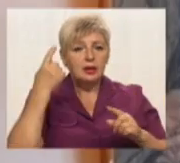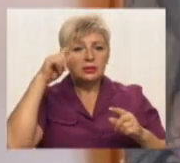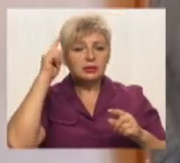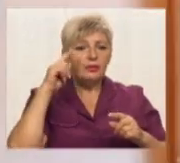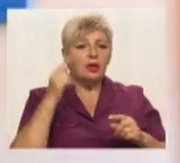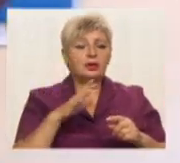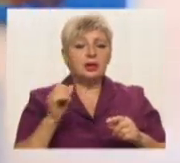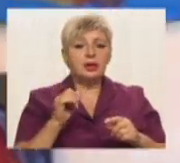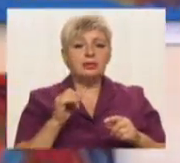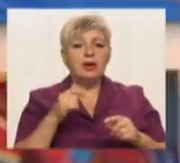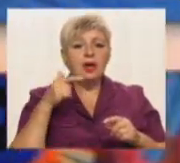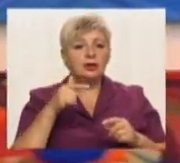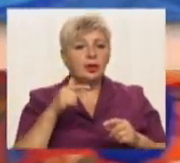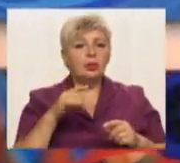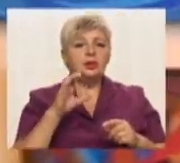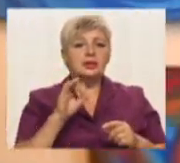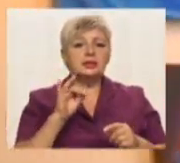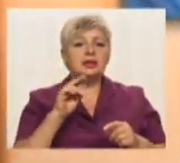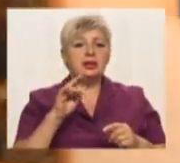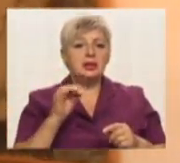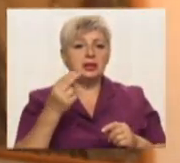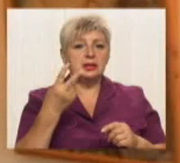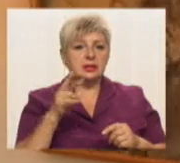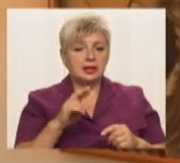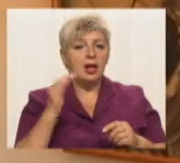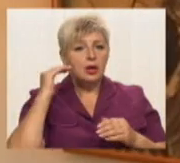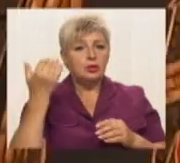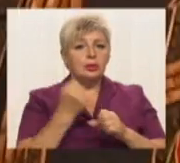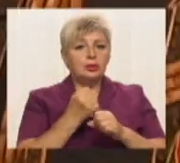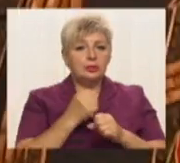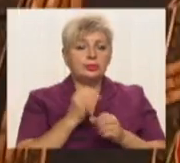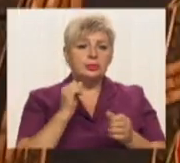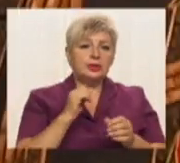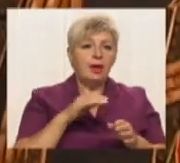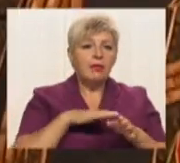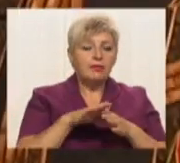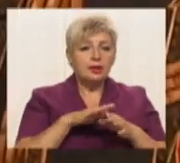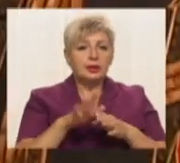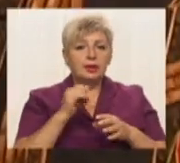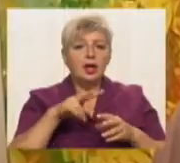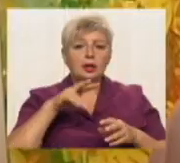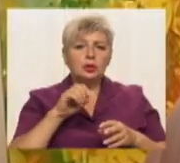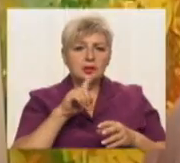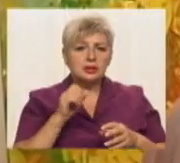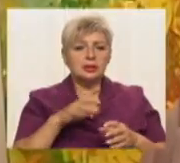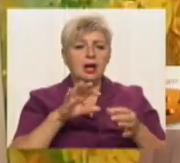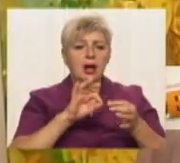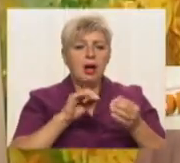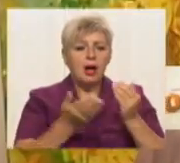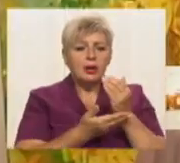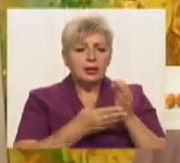Чевченківської премії Григорій Синиця. Його роботи виконані з лози, кісточок, гілок та очерету. У